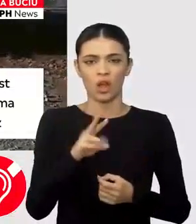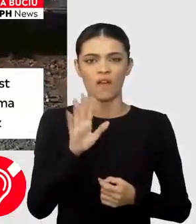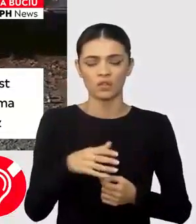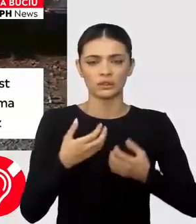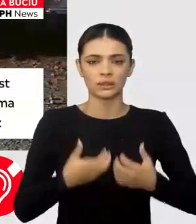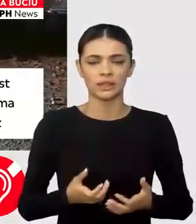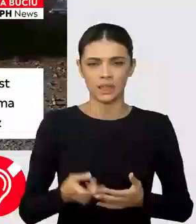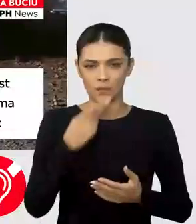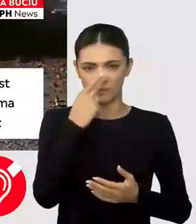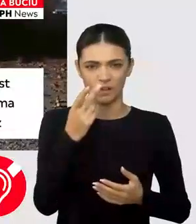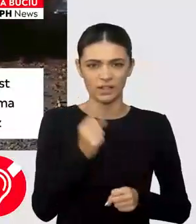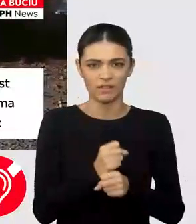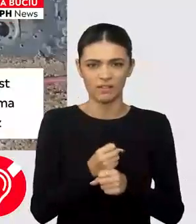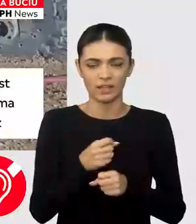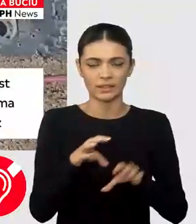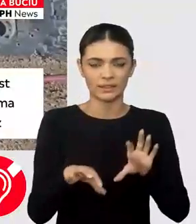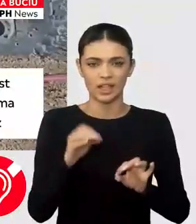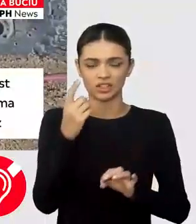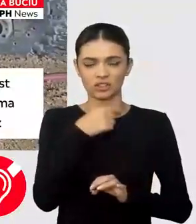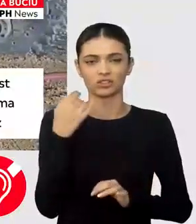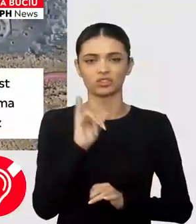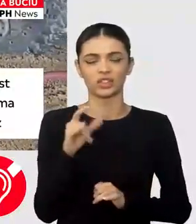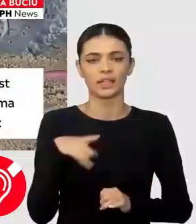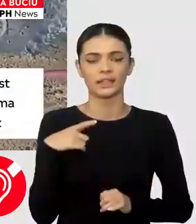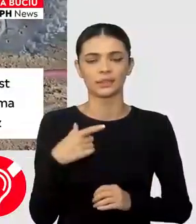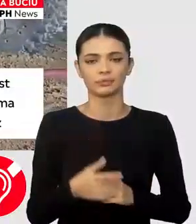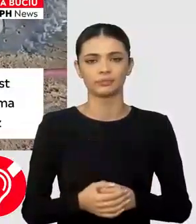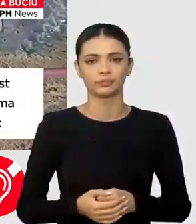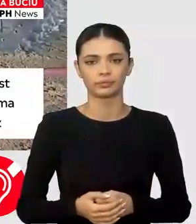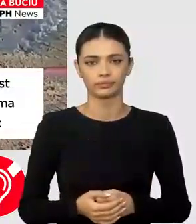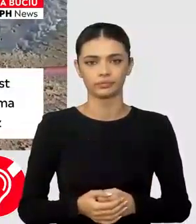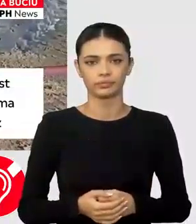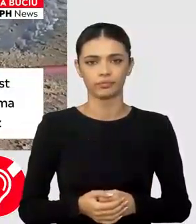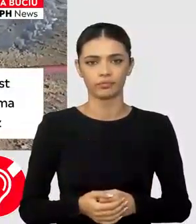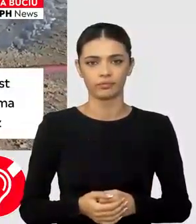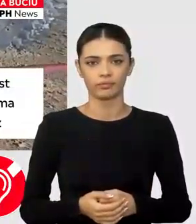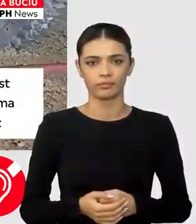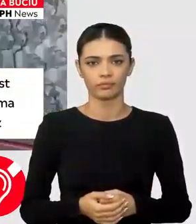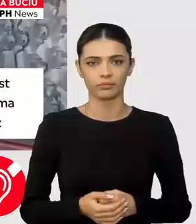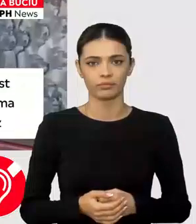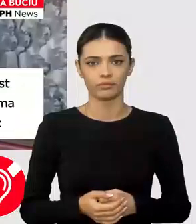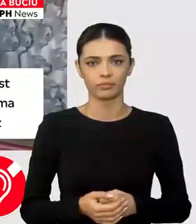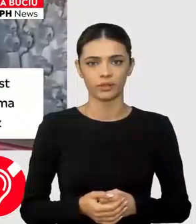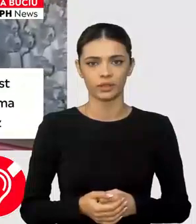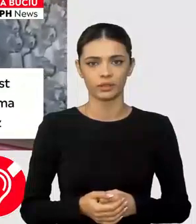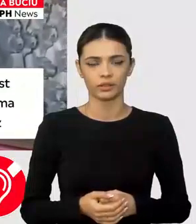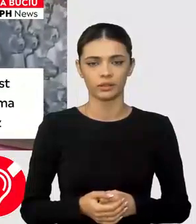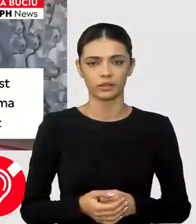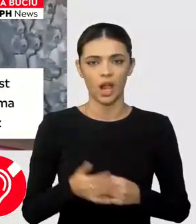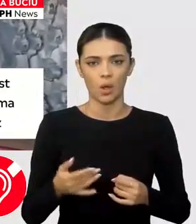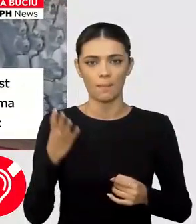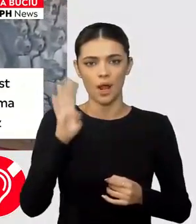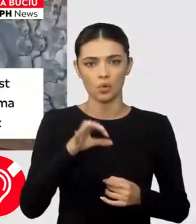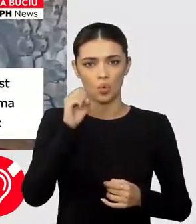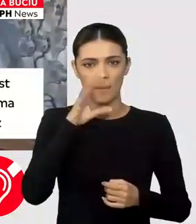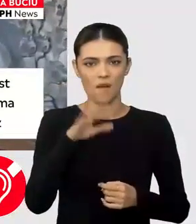dificil să se facă identificarea. Îți mulțumesc tare mult, Laura, pentru informații. Așa cum spunea și colega mea, patru